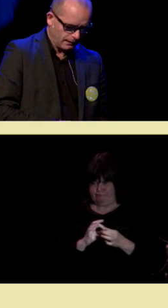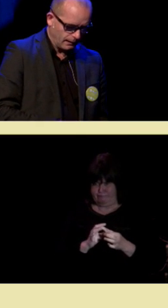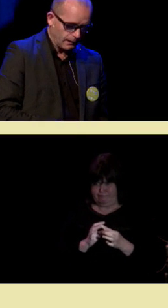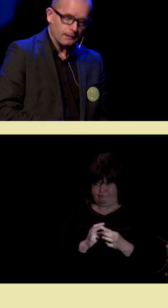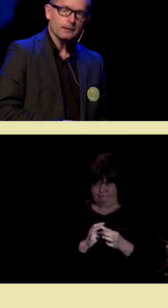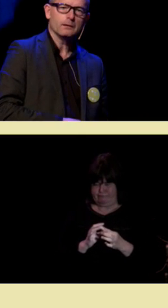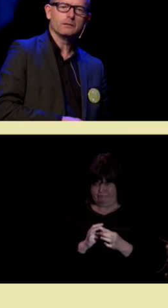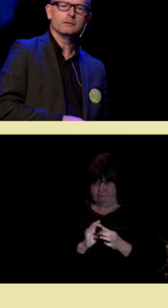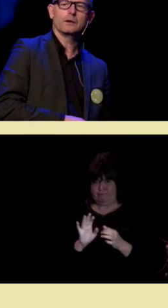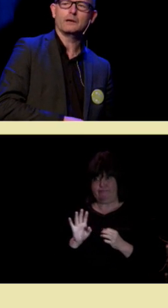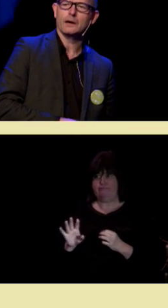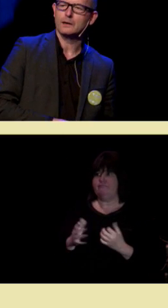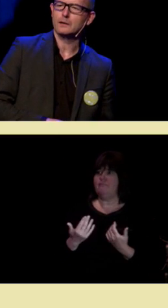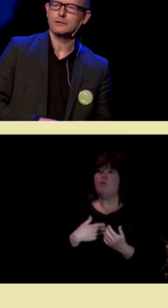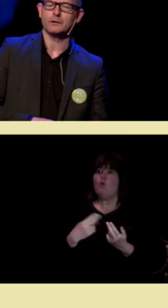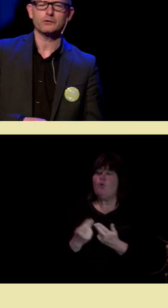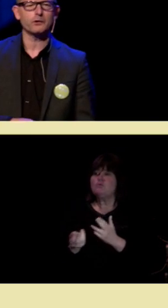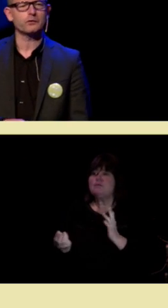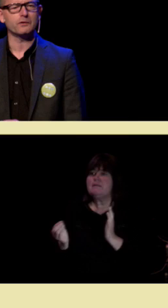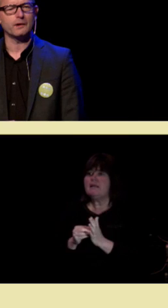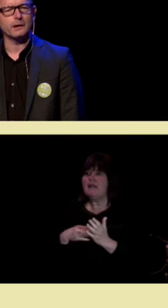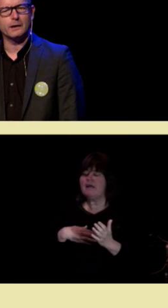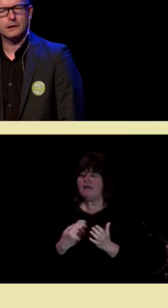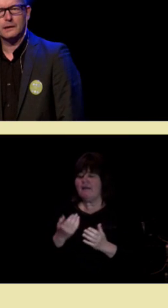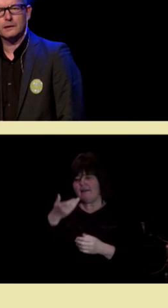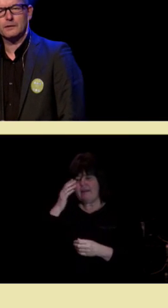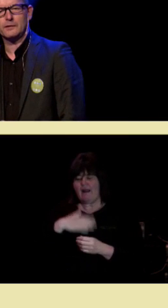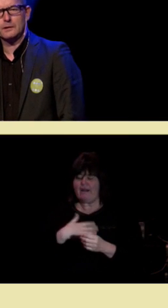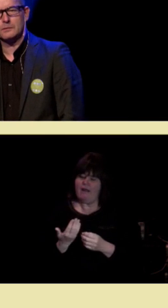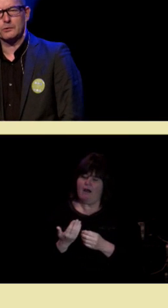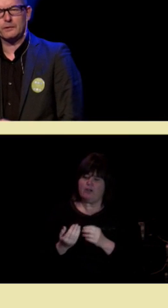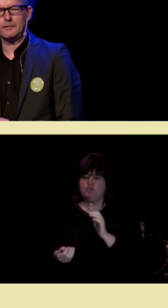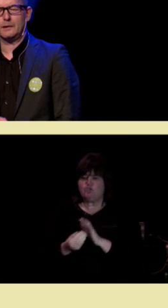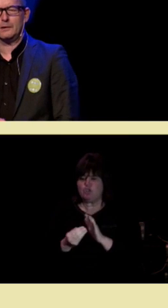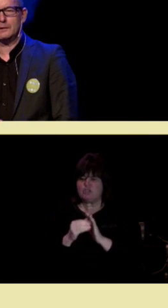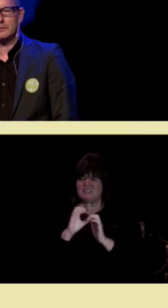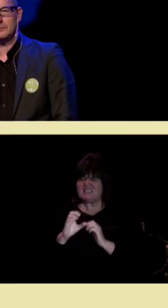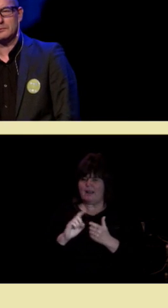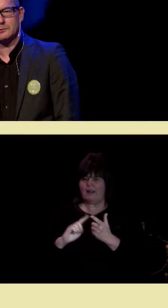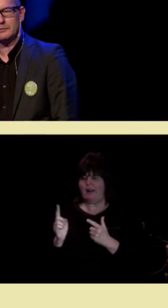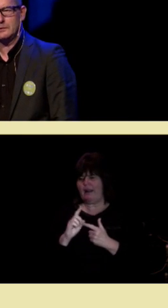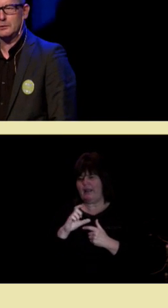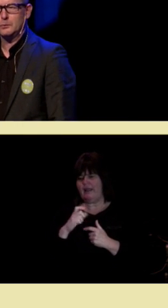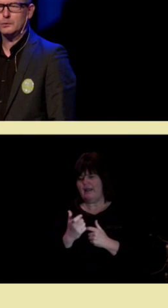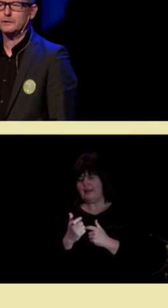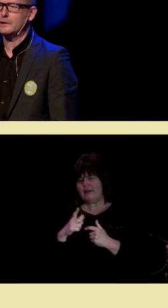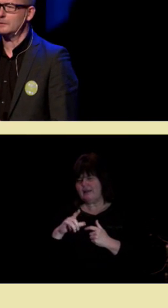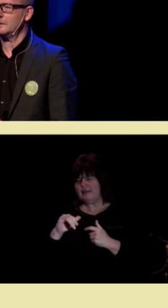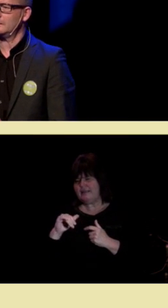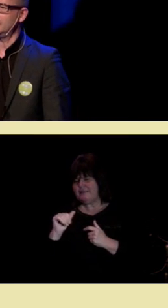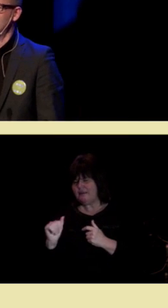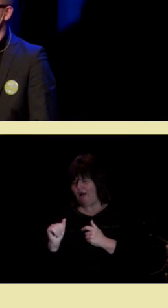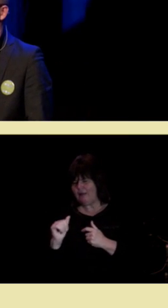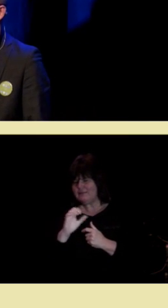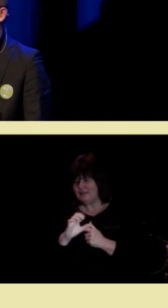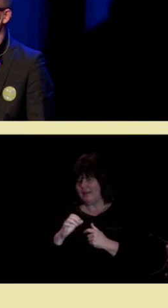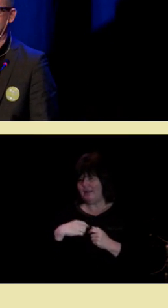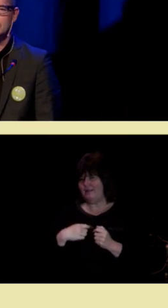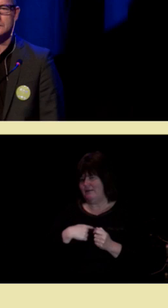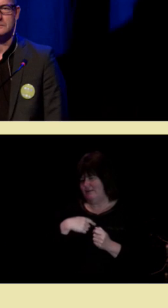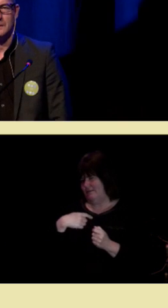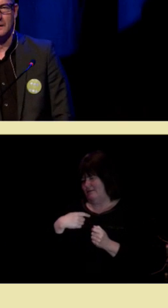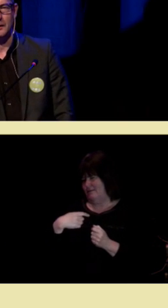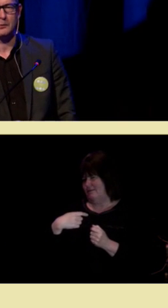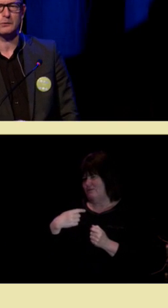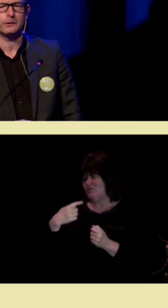I tillegg har hjernen det vi kaller støtteceller, eller gliaceller, som også er veldig viktige for funksjonen. Vi tror at det er omtrent 10 ganger så mange av